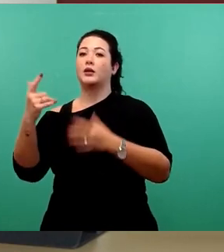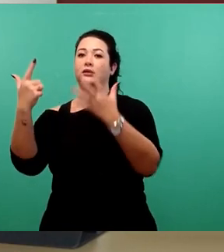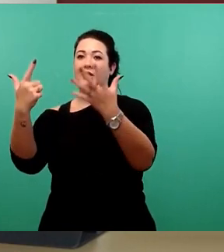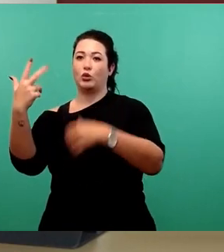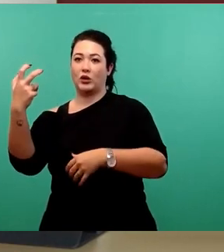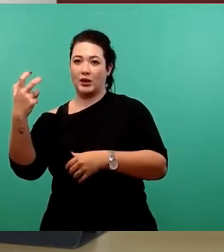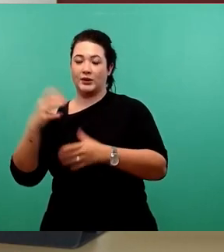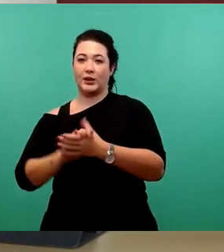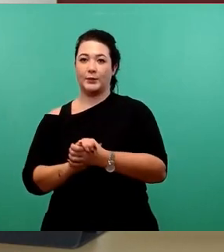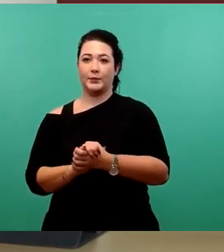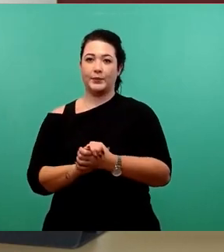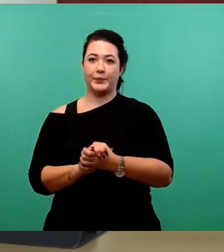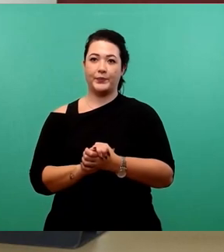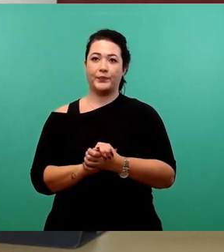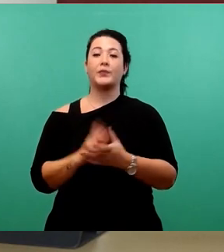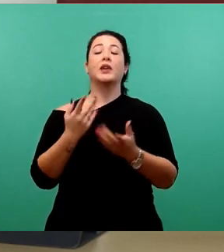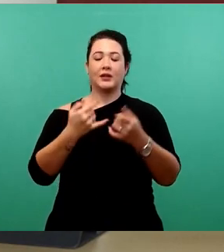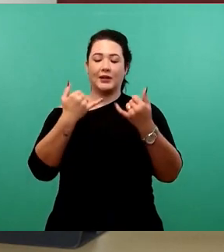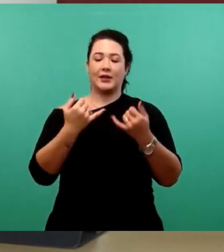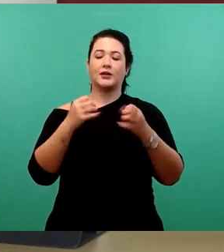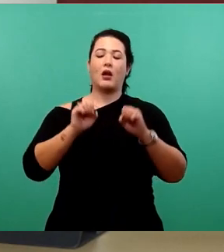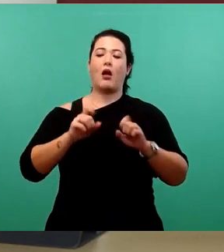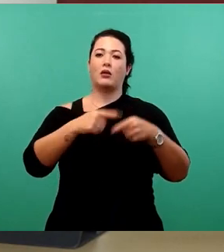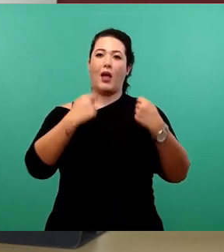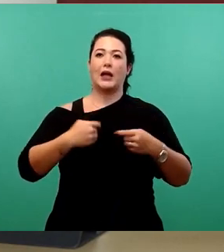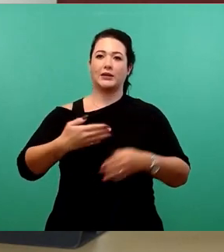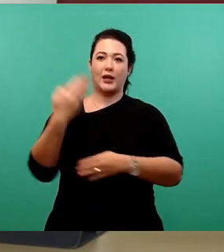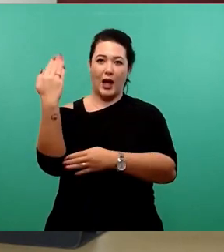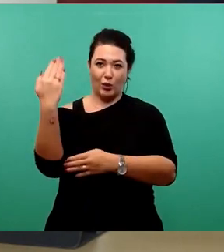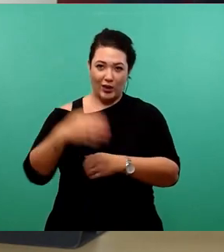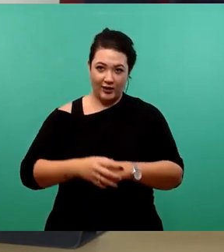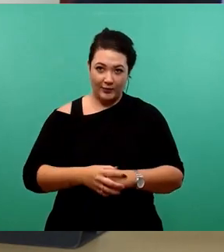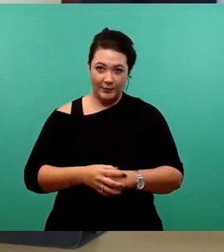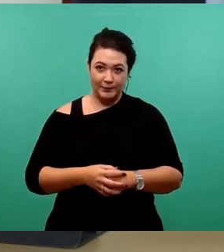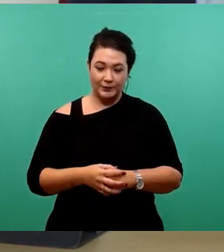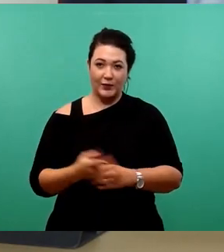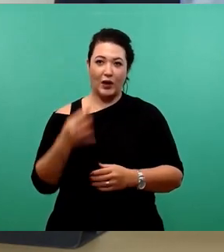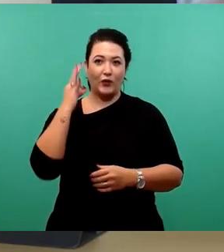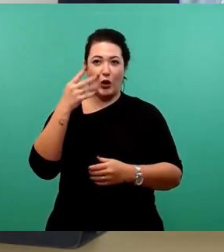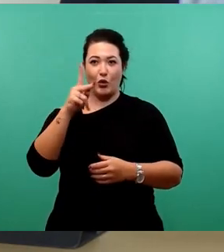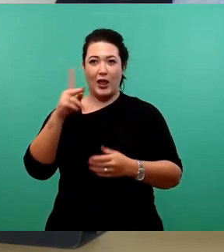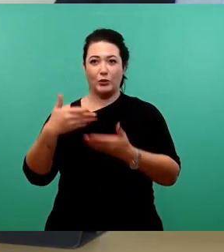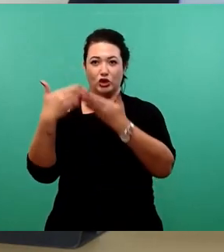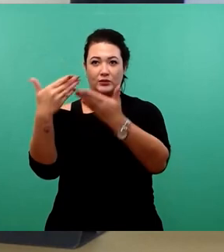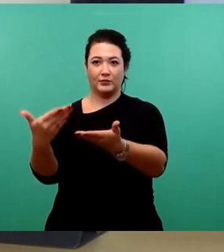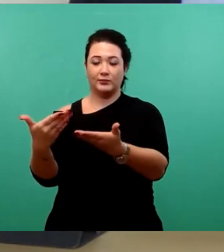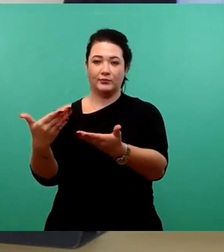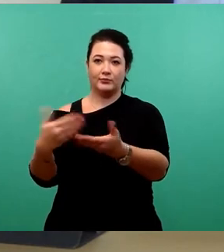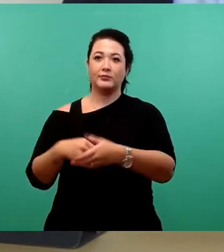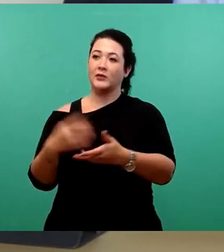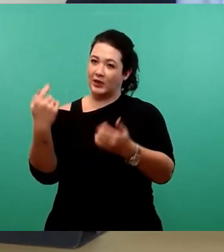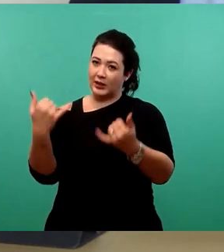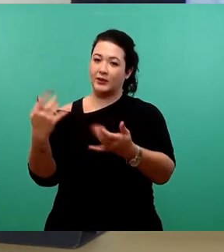ich ganz herzlich gratulieren, Frau Klepsch. Sie sind damit gewählt.